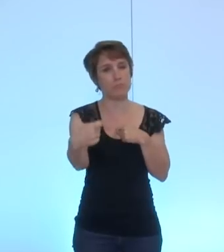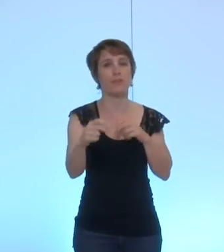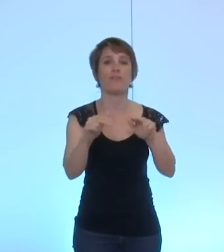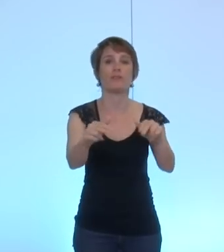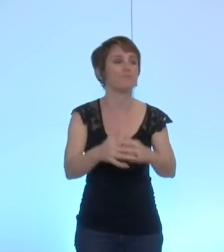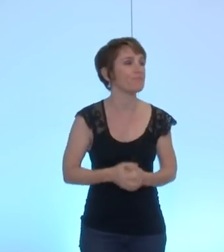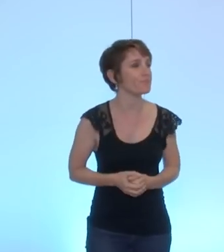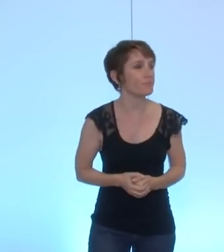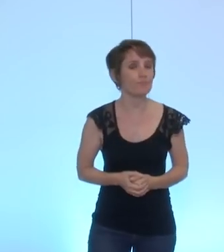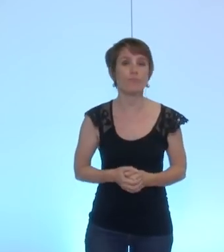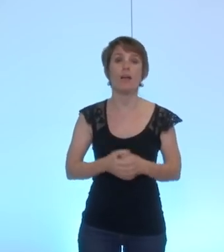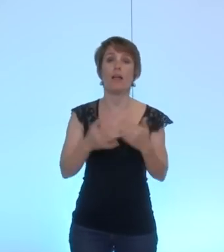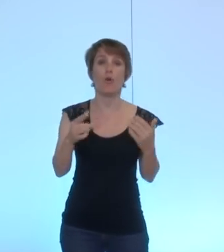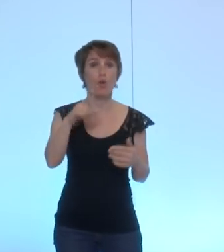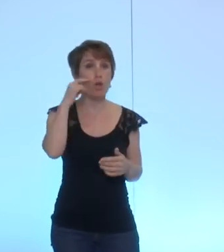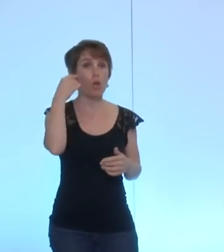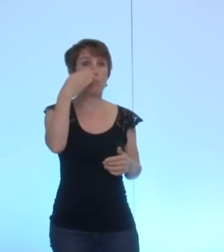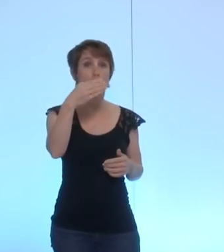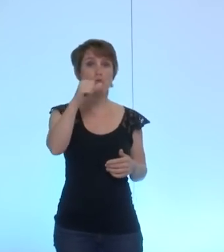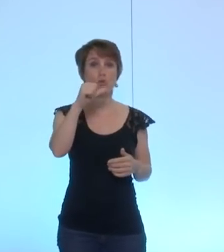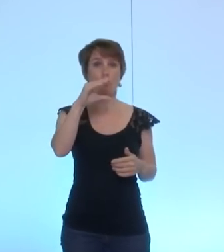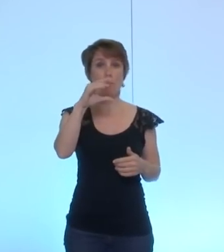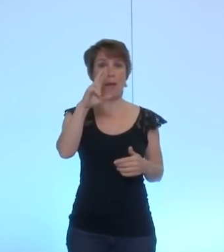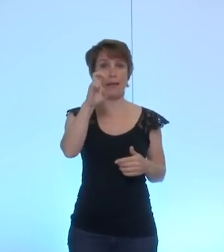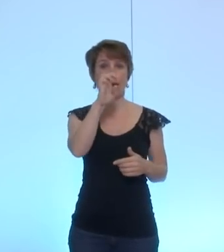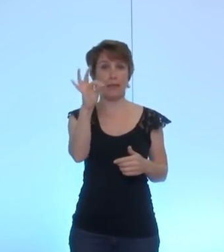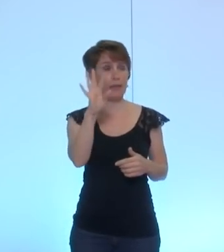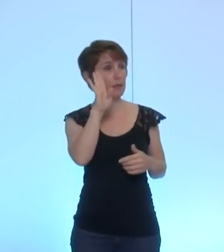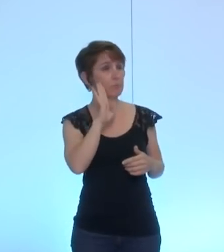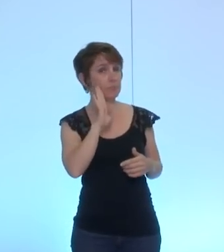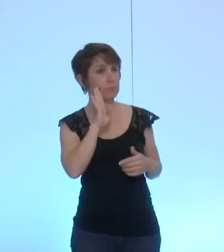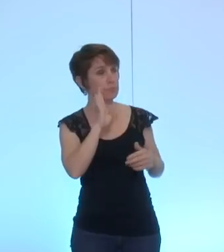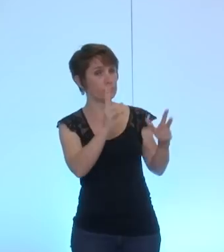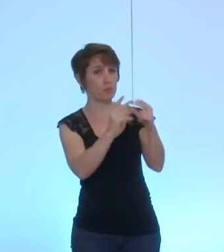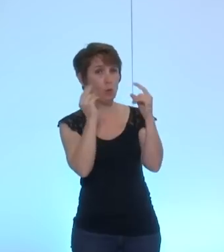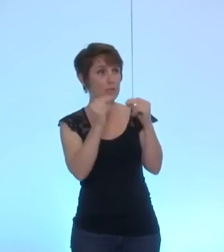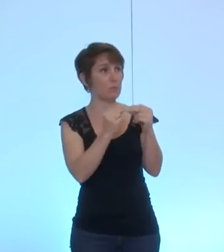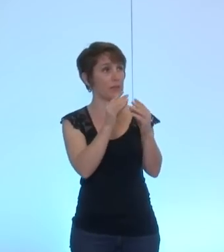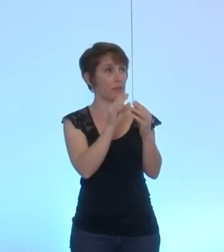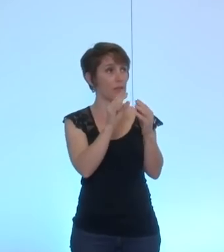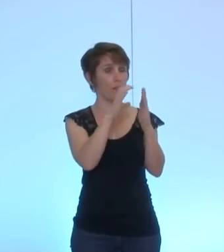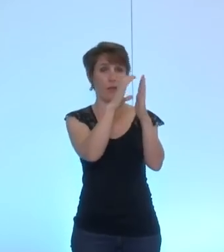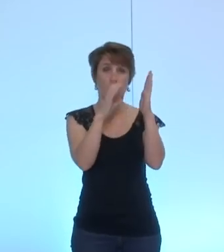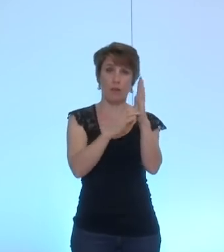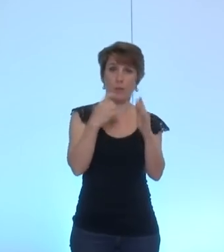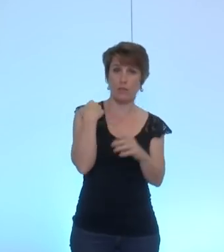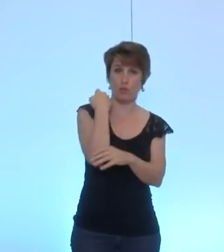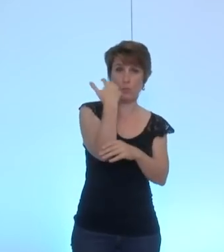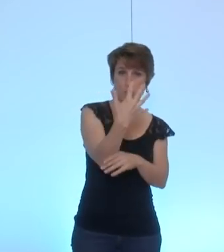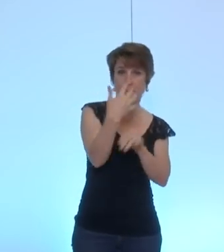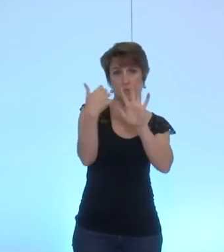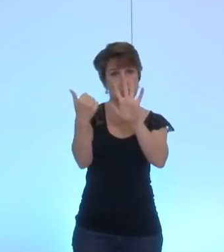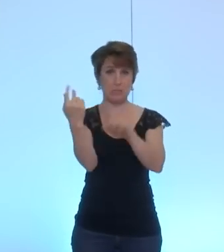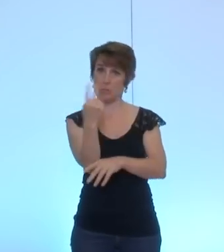monsieur macré vous avez la parole pour nous exposer peut-être les délibérations d'un coup d'ailleurs la 5 et la 6